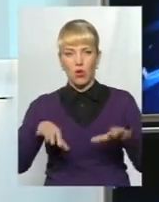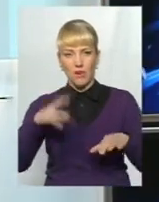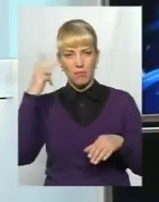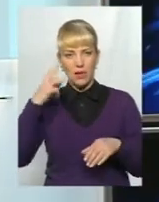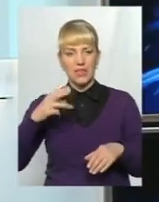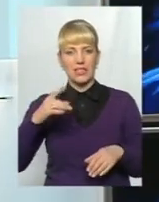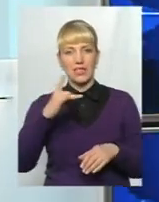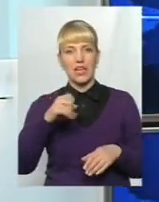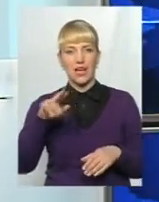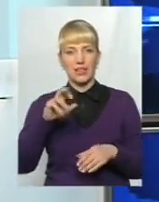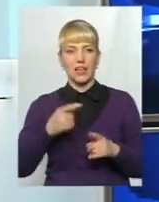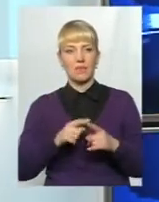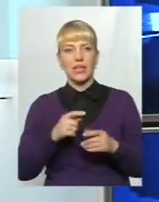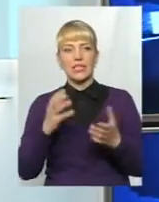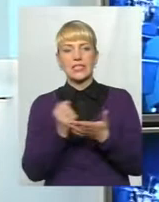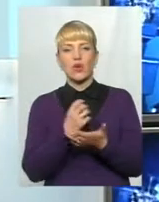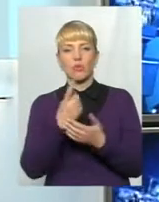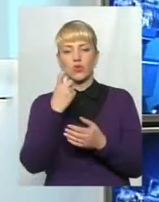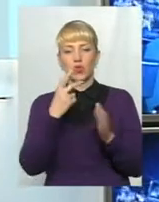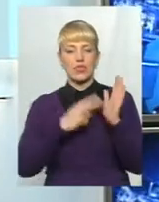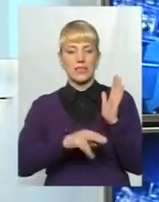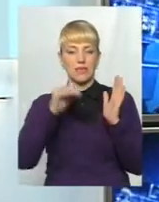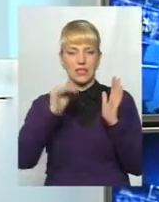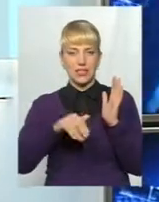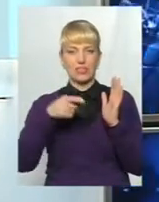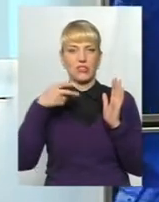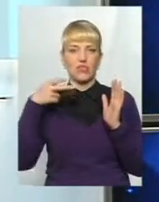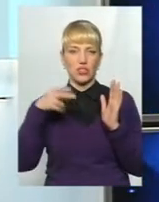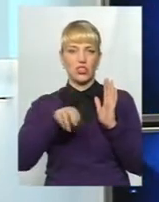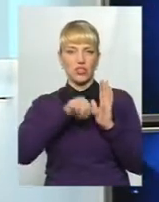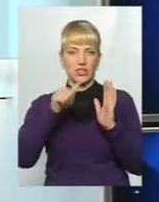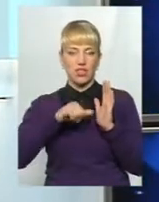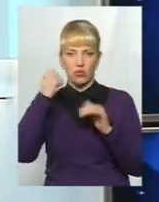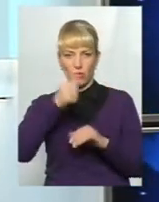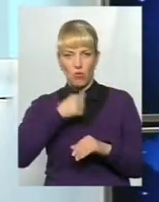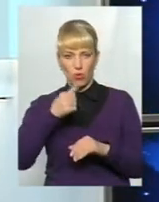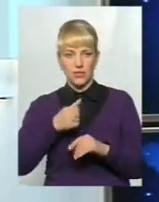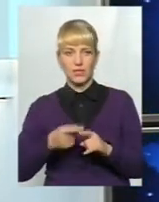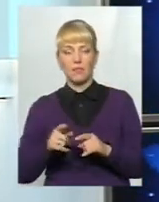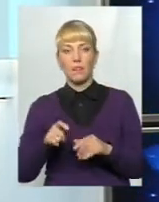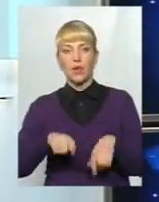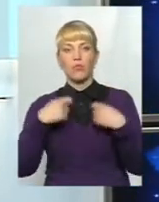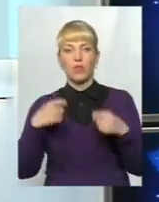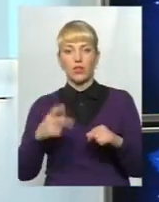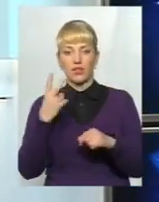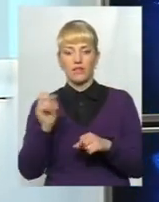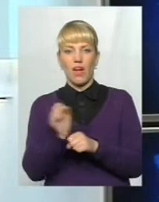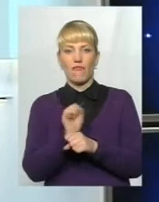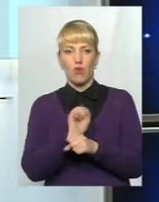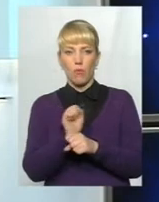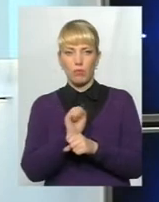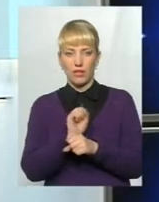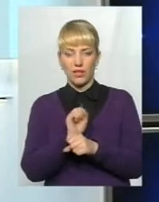Жив на одну заробітну плату, заробив 170 тисяч. Це в 2016 році, його дружина на пенсії. Продали вони два автомобілі